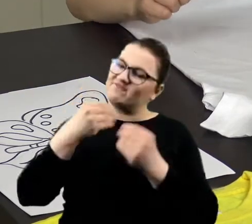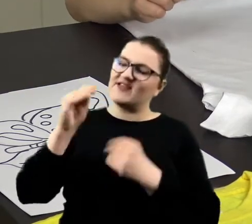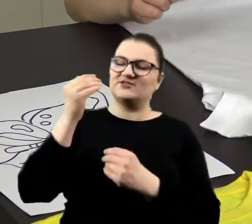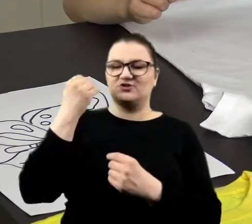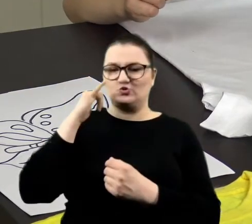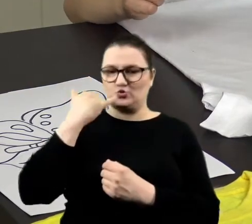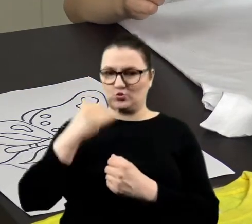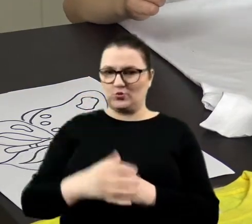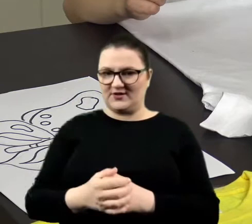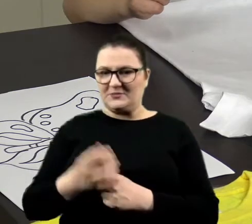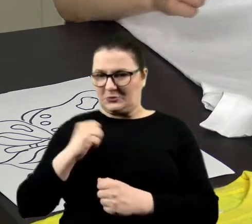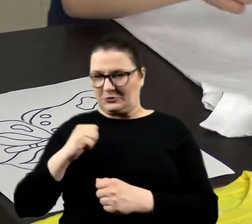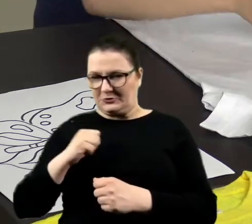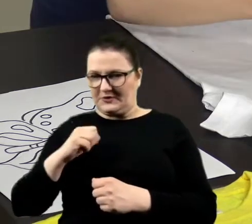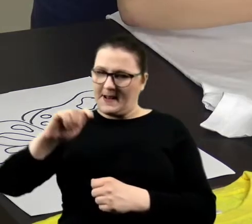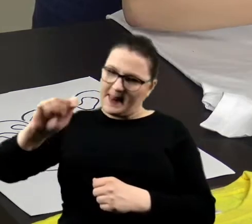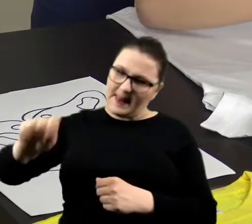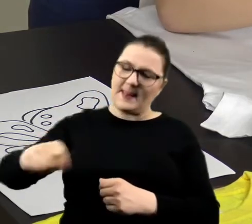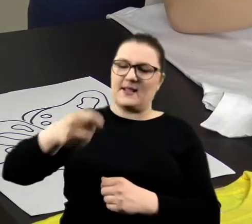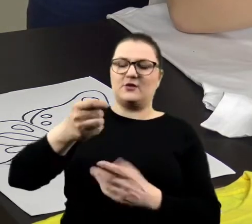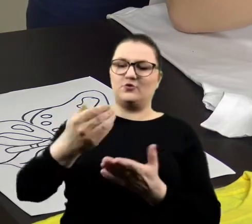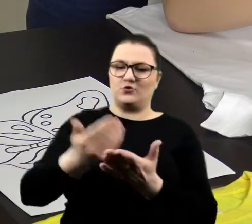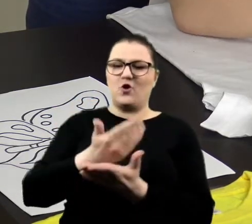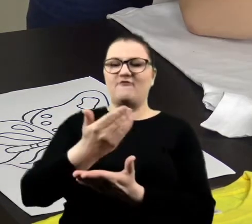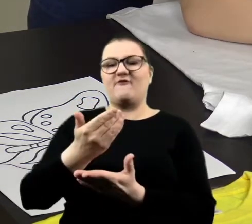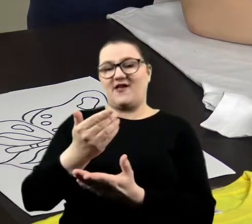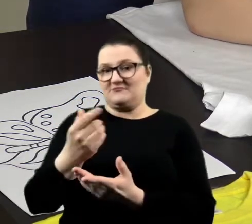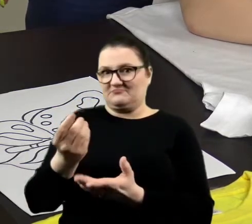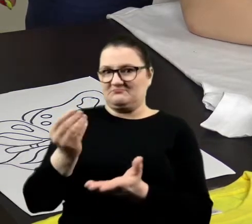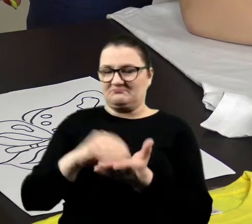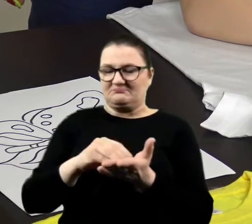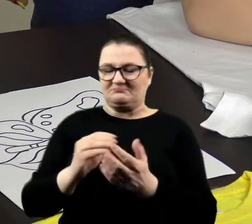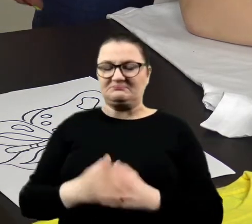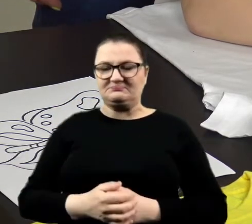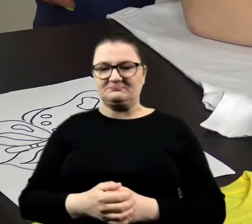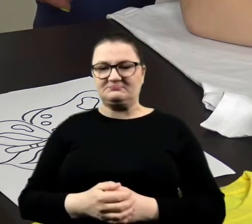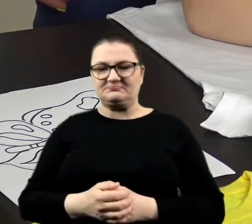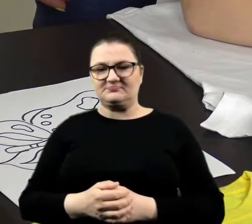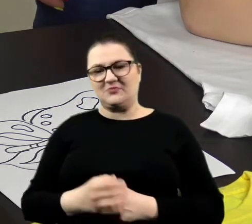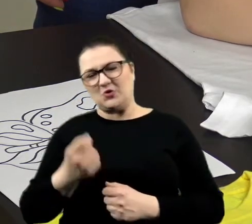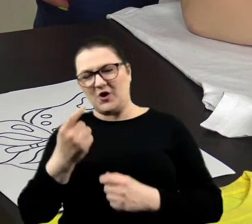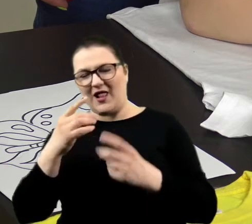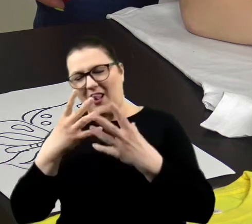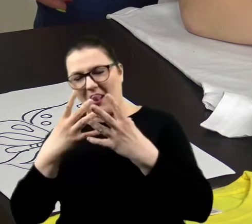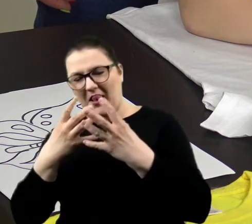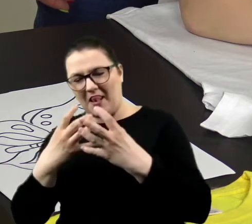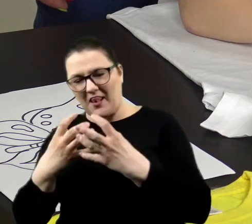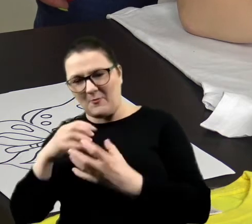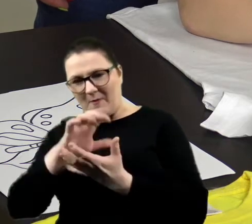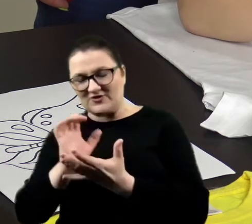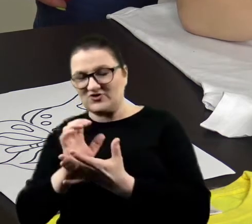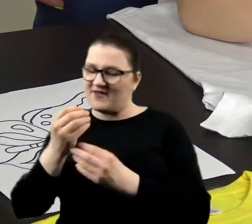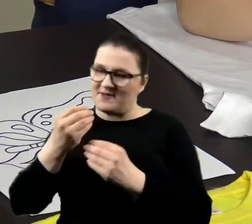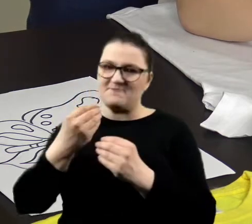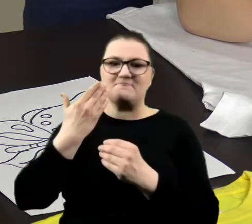namoczymy, no, bierzemy farby i teraz weź tutaj, bo jest pomarańczowy. O, właśnie. Będzie bardziej żółty, taki